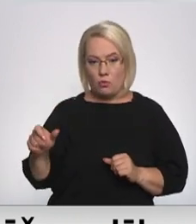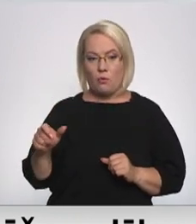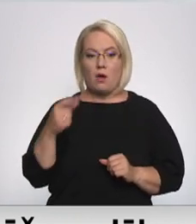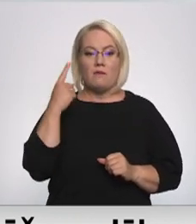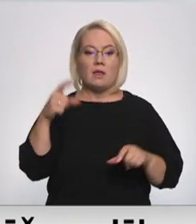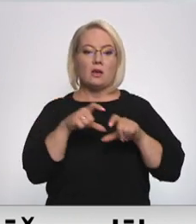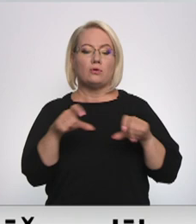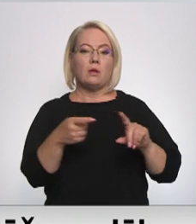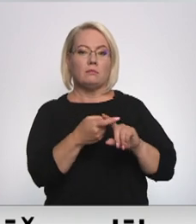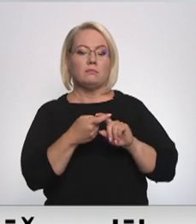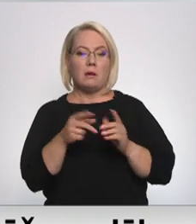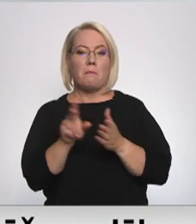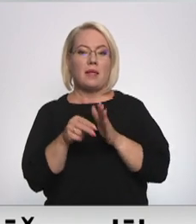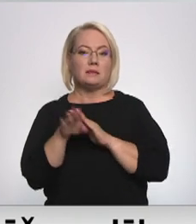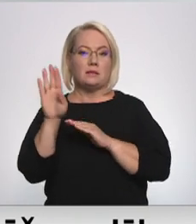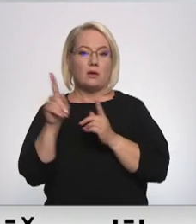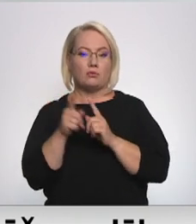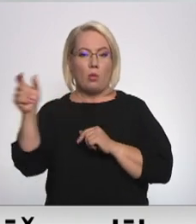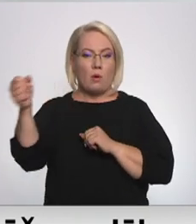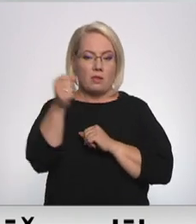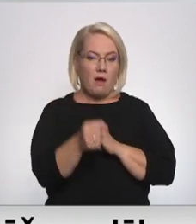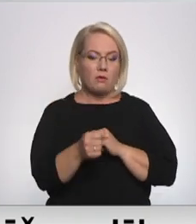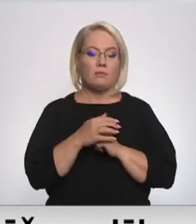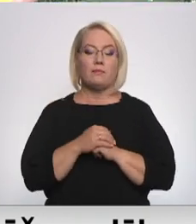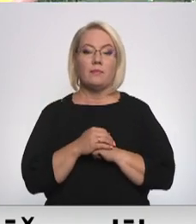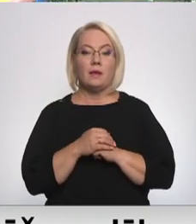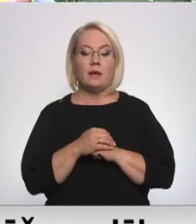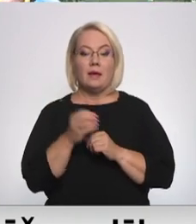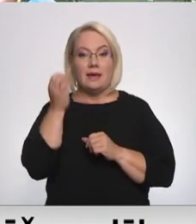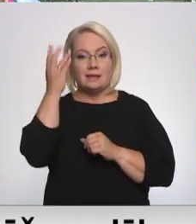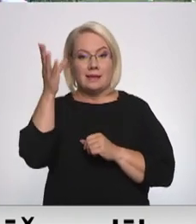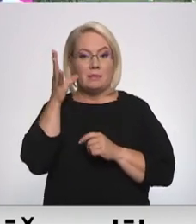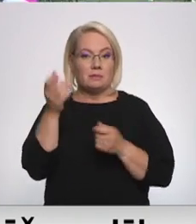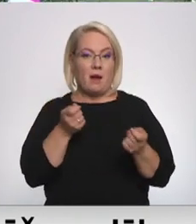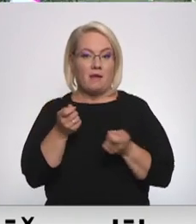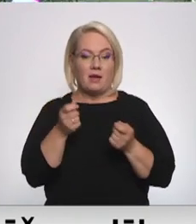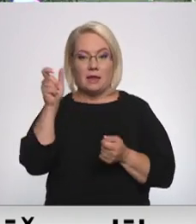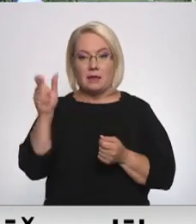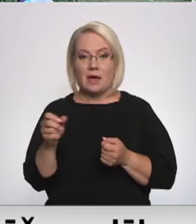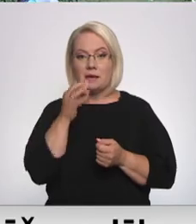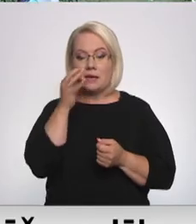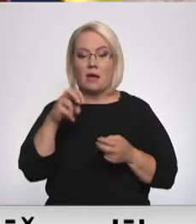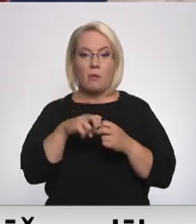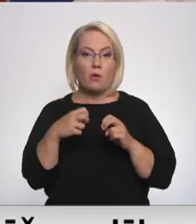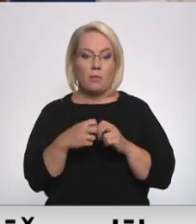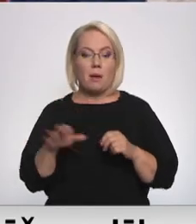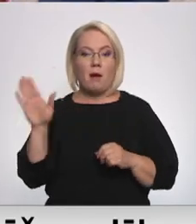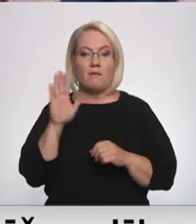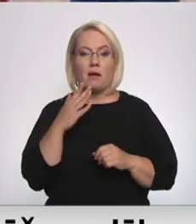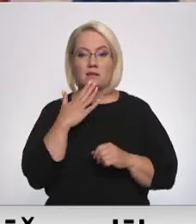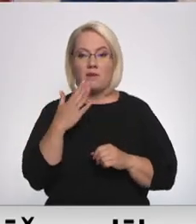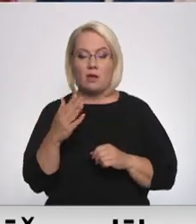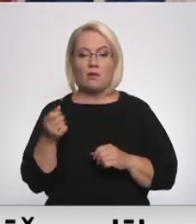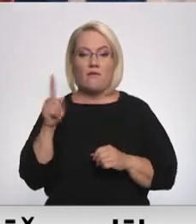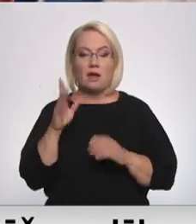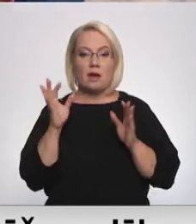viena skola ir piesaistījusi pensionētos skolotājus. Izglītības pārvaldes vadītājs tāsta, ka problēmas ar valsts valodu lielāko